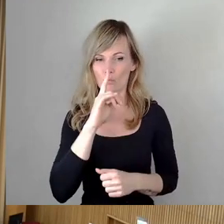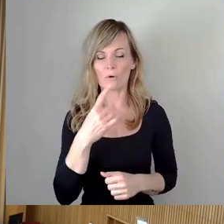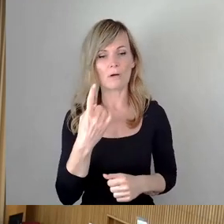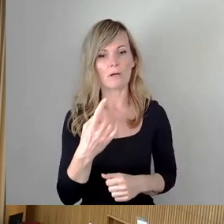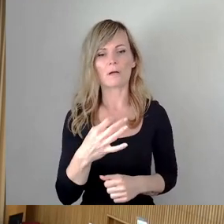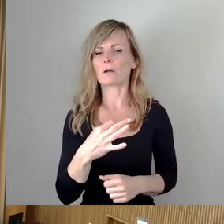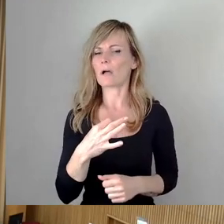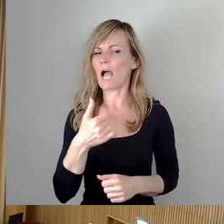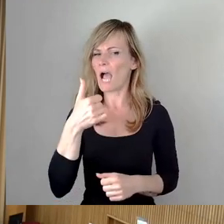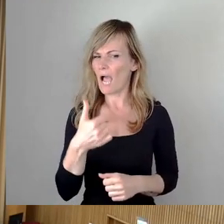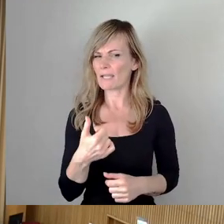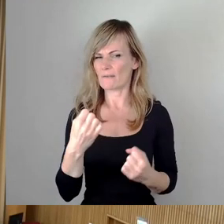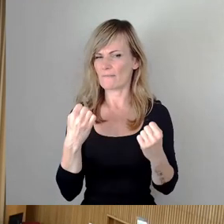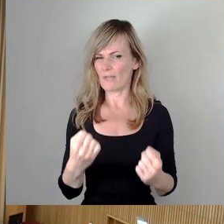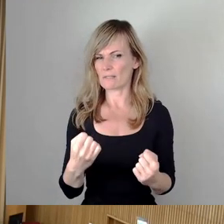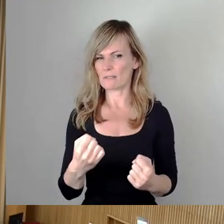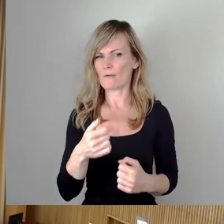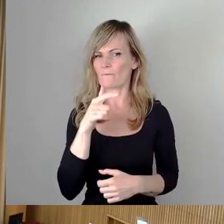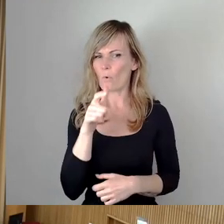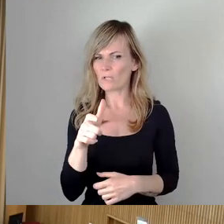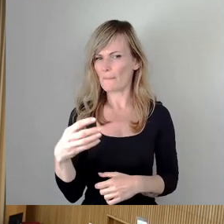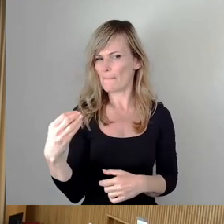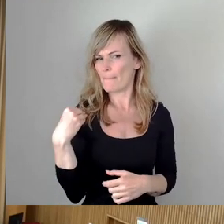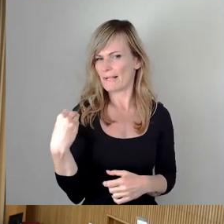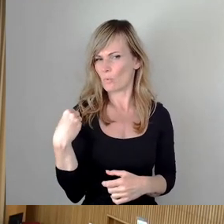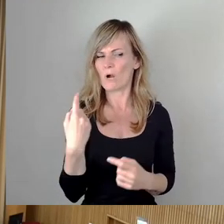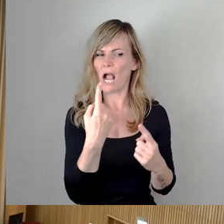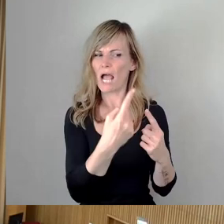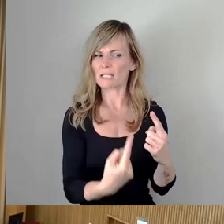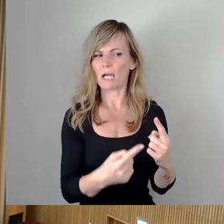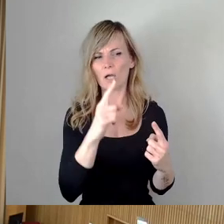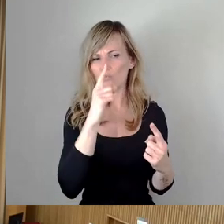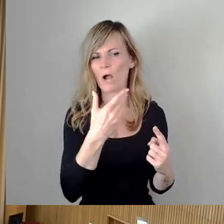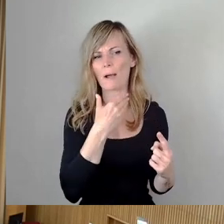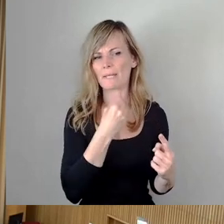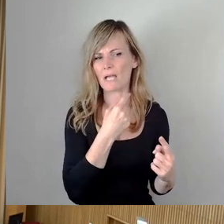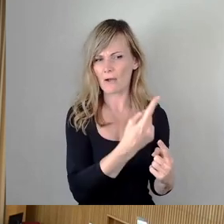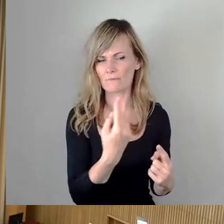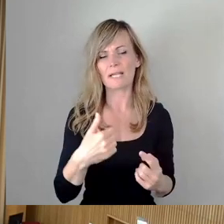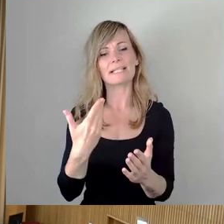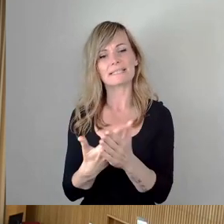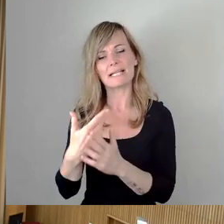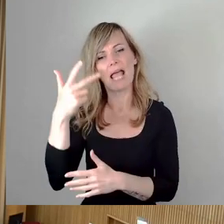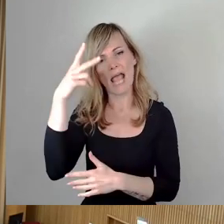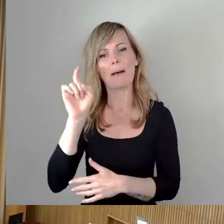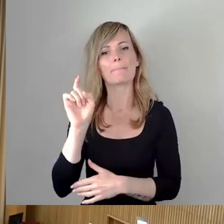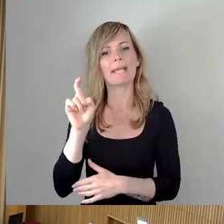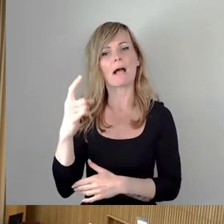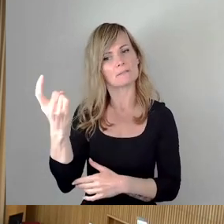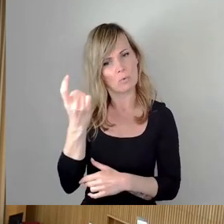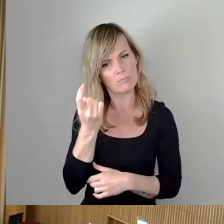Wortmeldung signalisiert, andere bei Bedarf und deswegen sage ich erst einmal die eine feste, Herr Pinkert, und dann gucken wir mal, ob daraus sich Bedarf entwickelt,